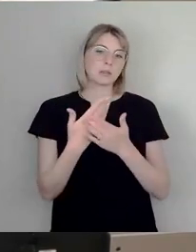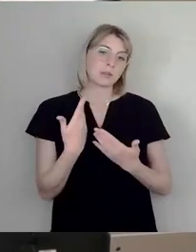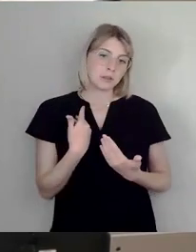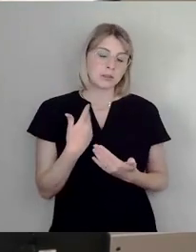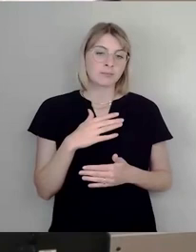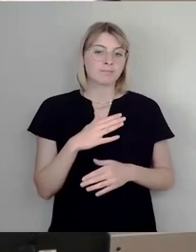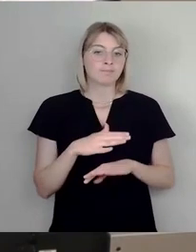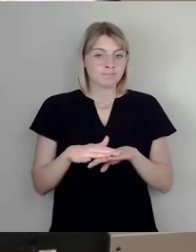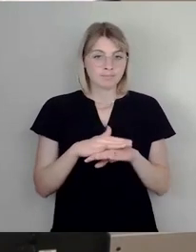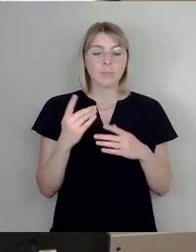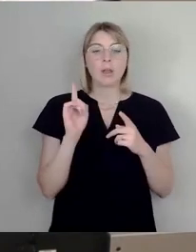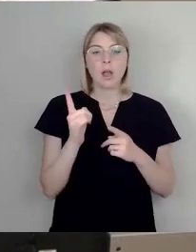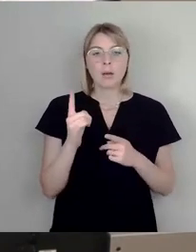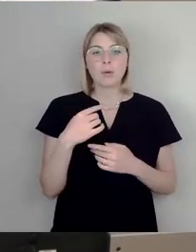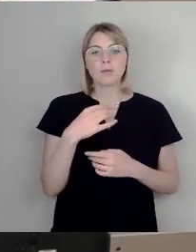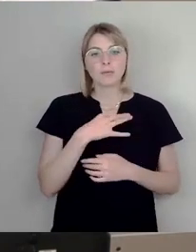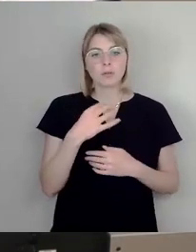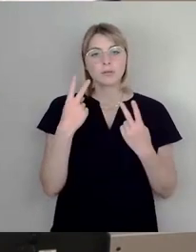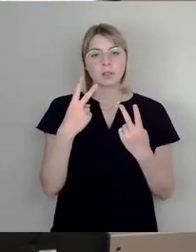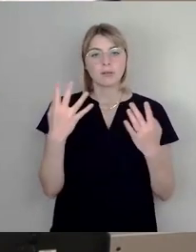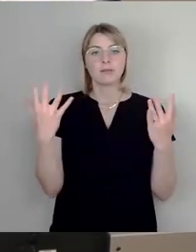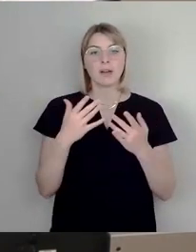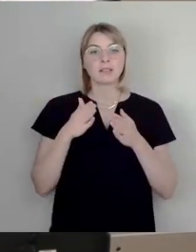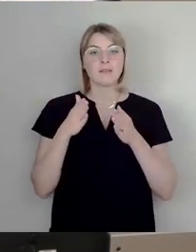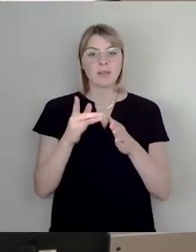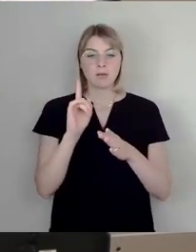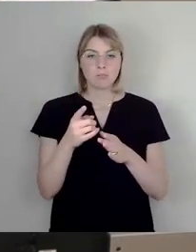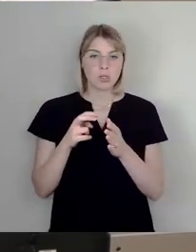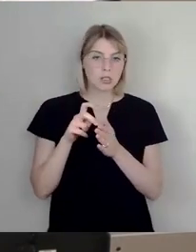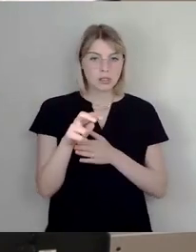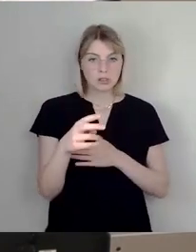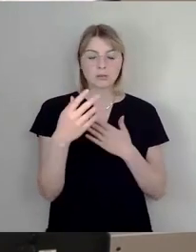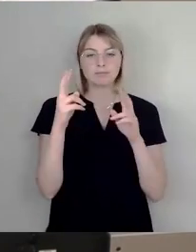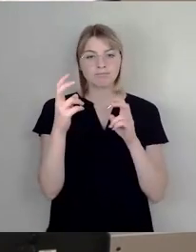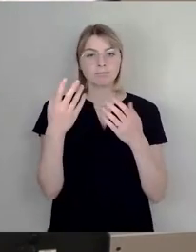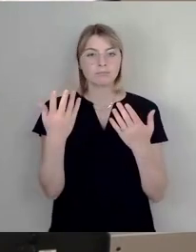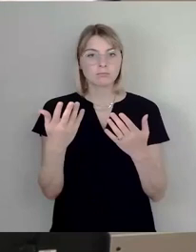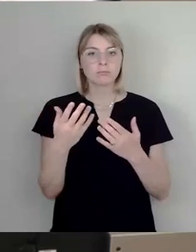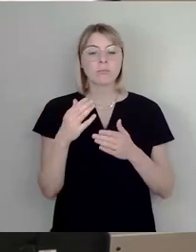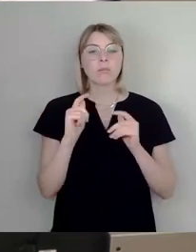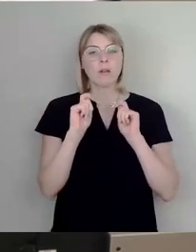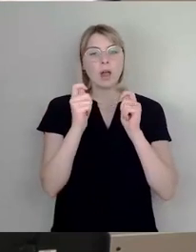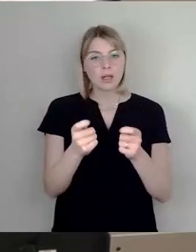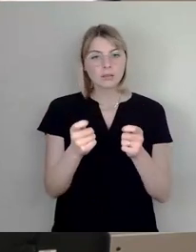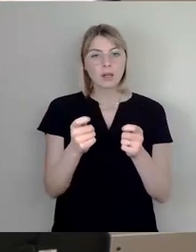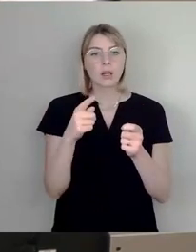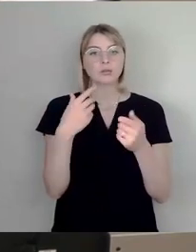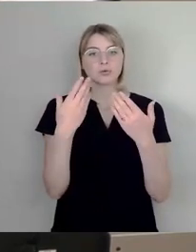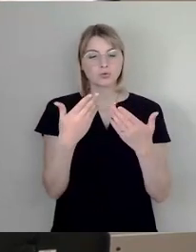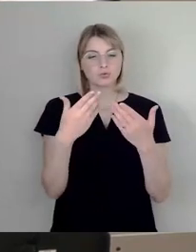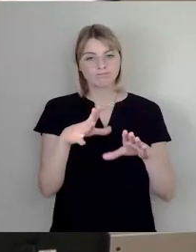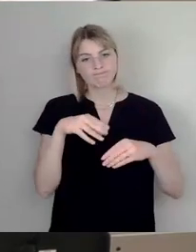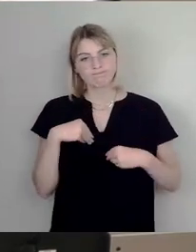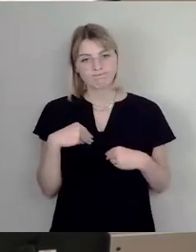finde es aber sehr richtig, zumindest eben diesen Weg zu gehen, den wir jetzt hier mit dem vorgelegten Antrag gehen können. Und